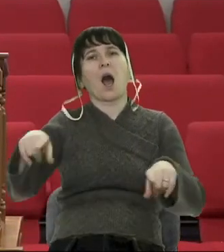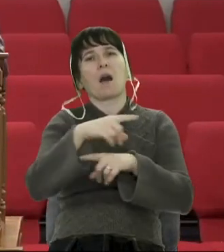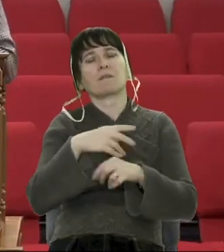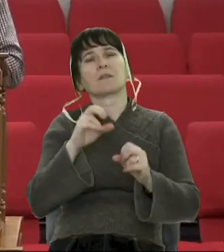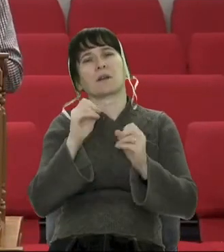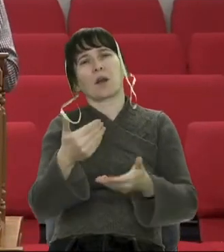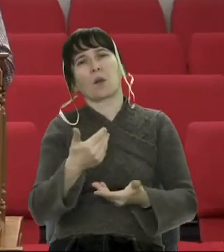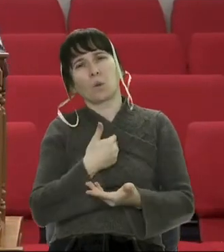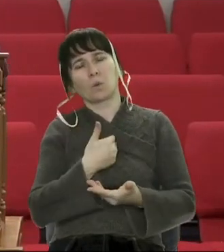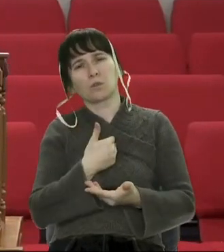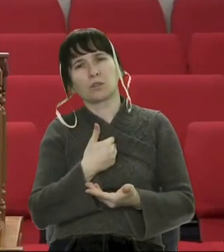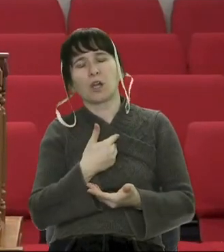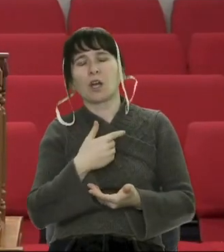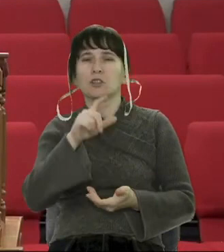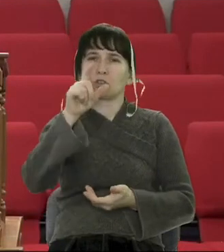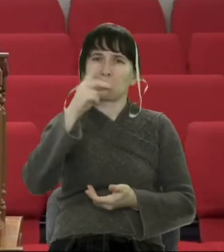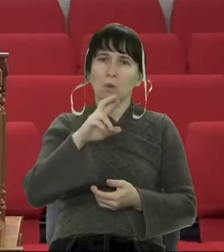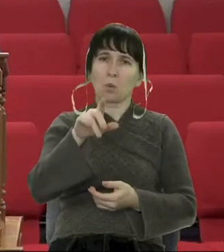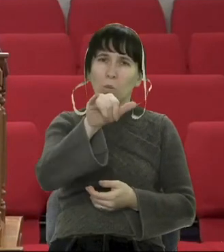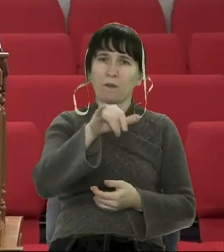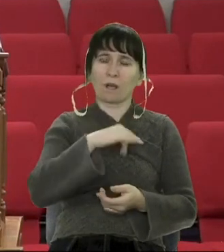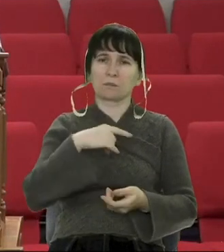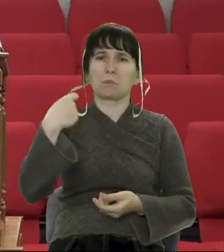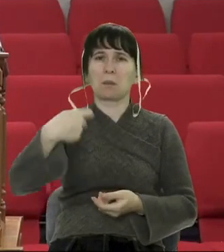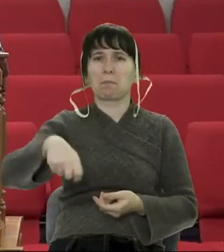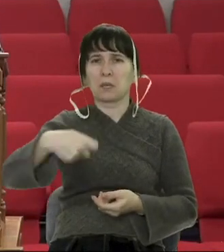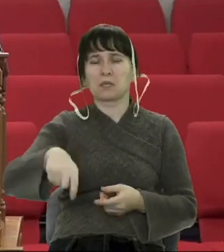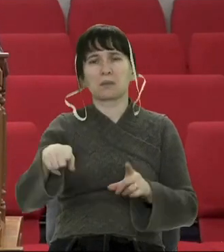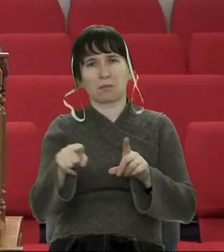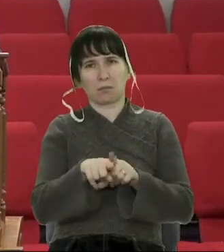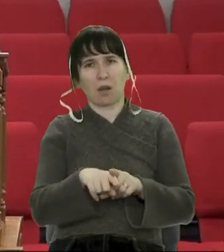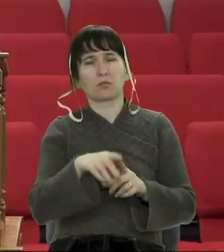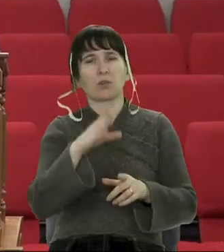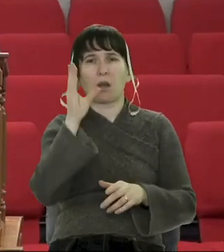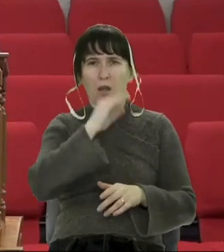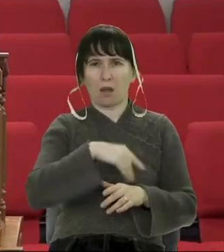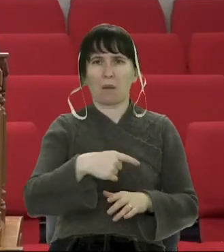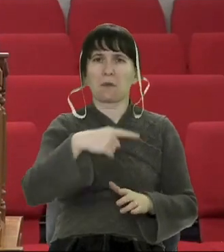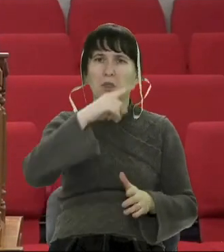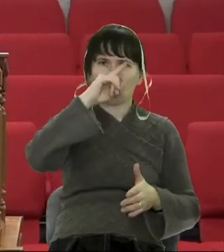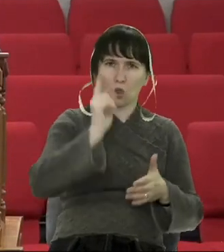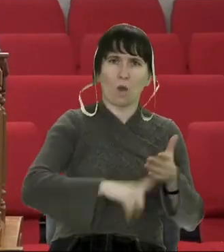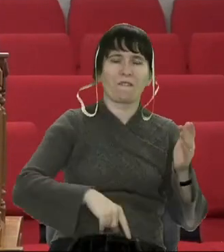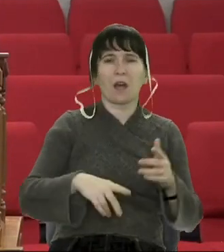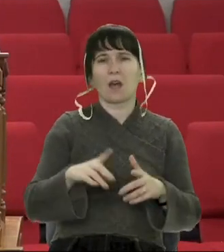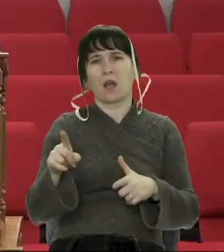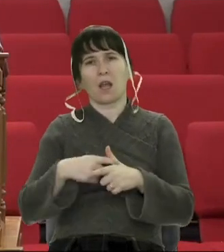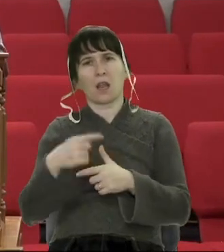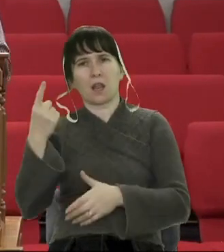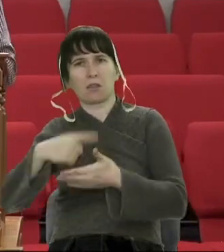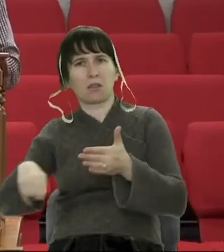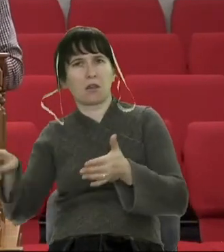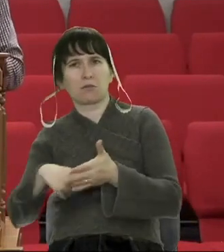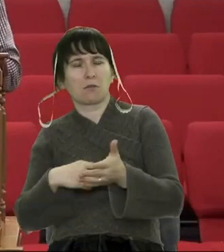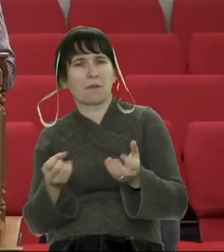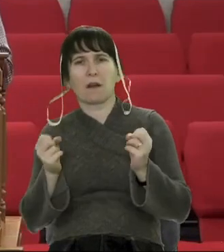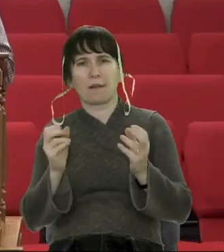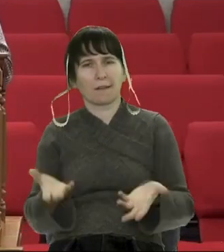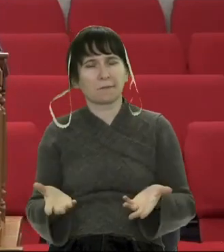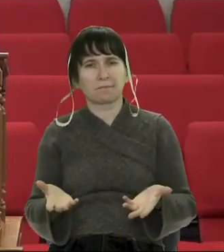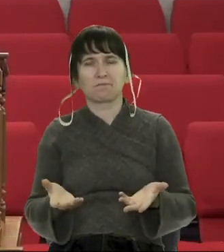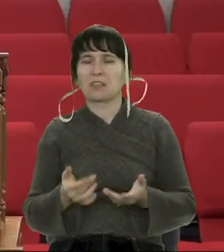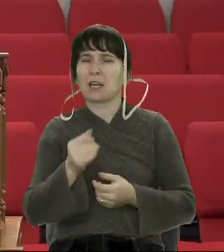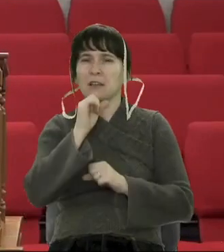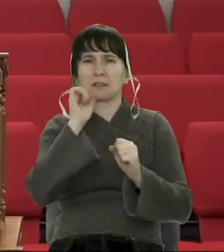підданим, чи який не довіряє? І ми говорили про те, що неможливо прожити повноцінне життя без довіри